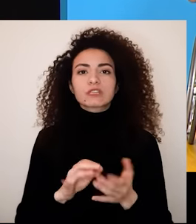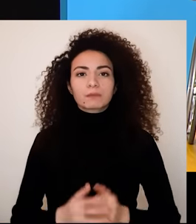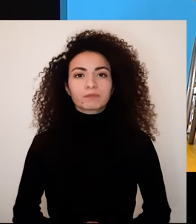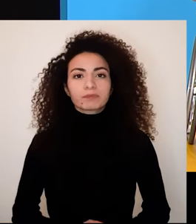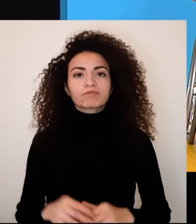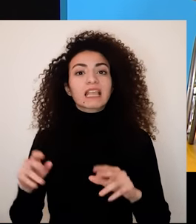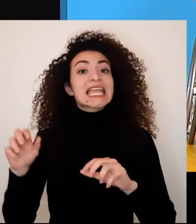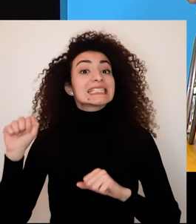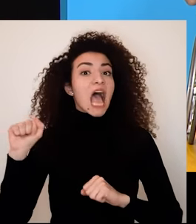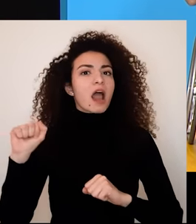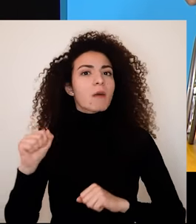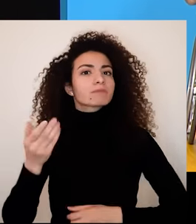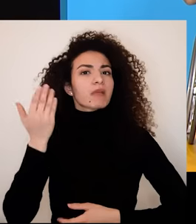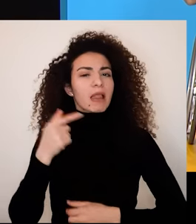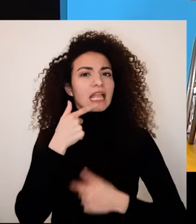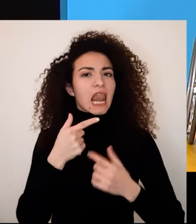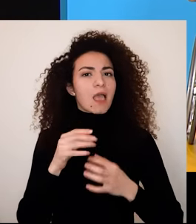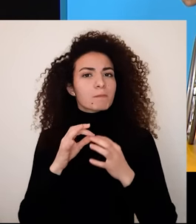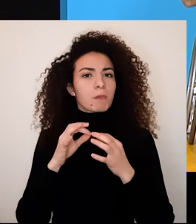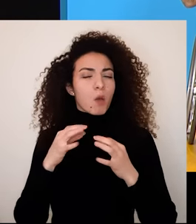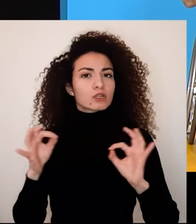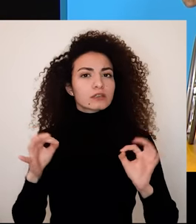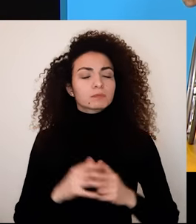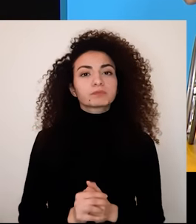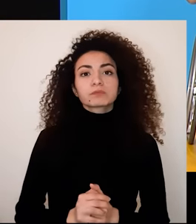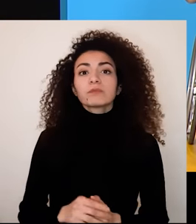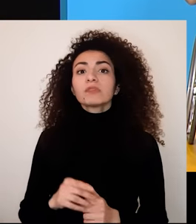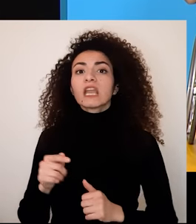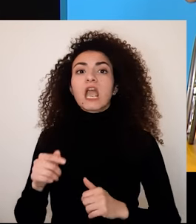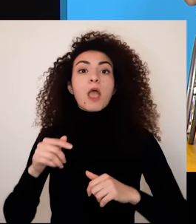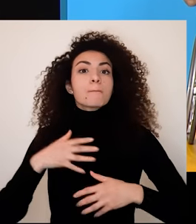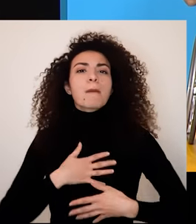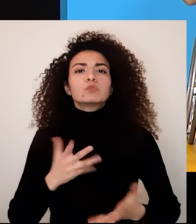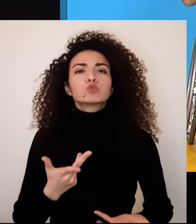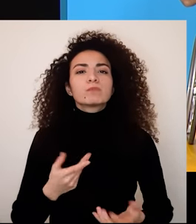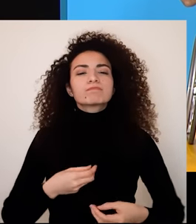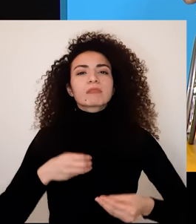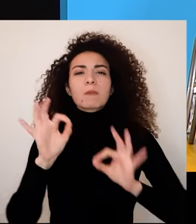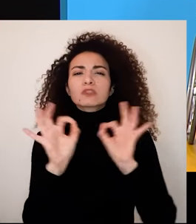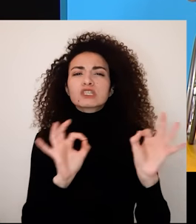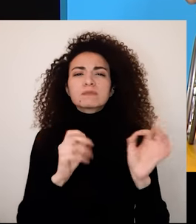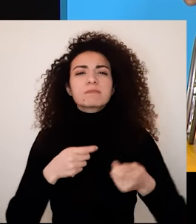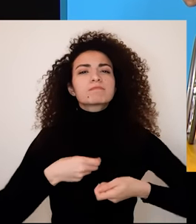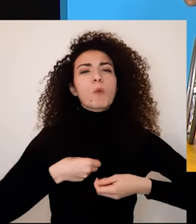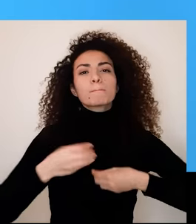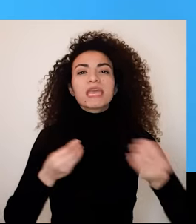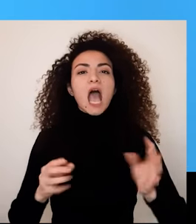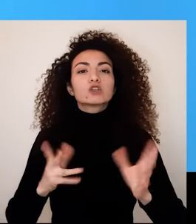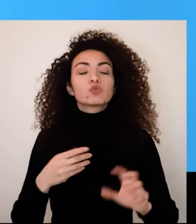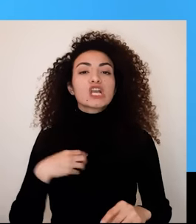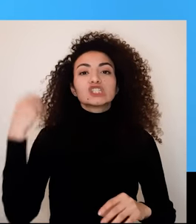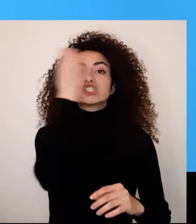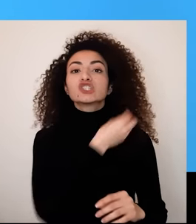تستثمر بمهاراتها بمجال الحياة أو ما يعرف بالخياطة والاستفادة من مهوبتها لإطلاق الماركة الخاصة فيها